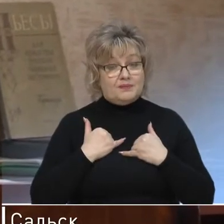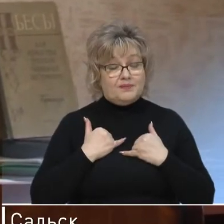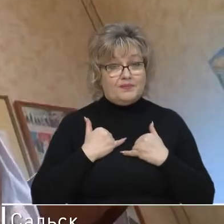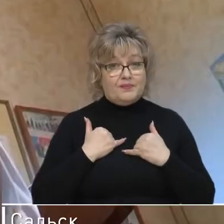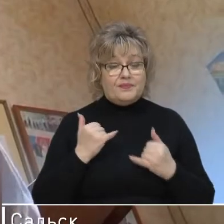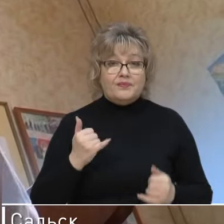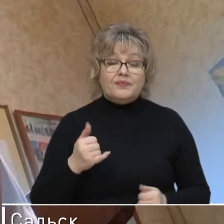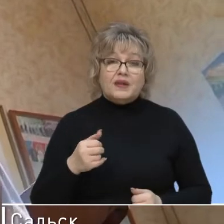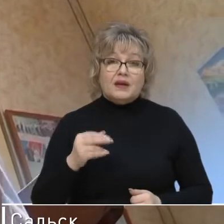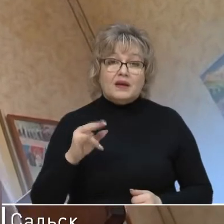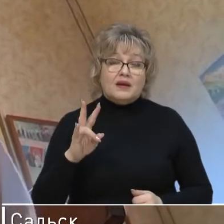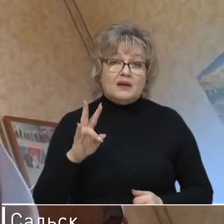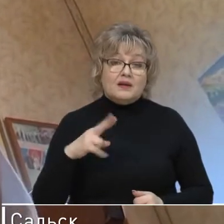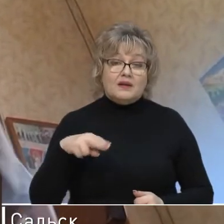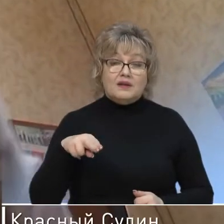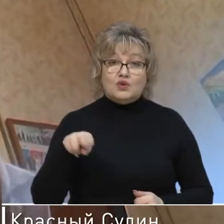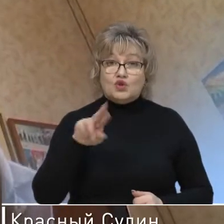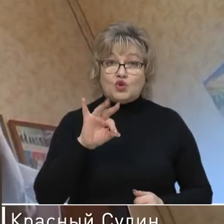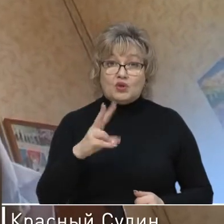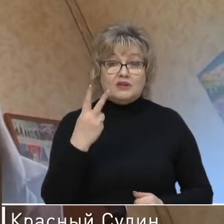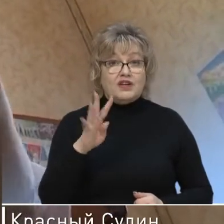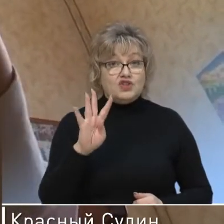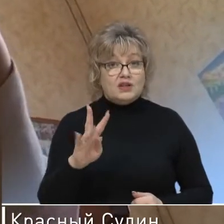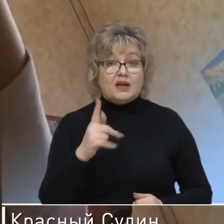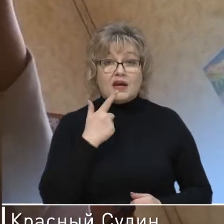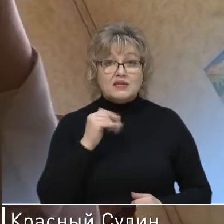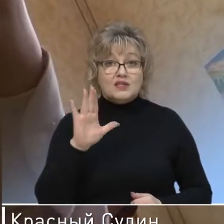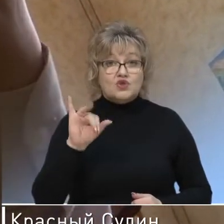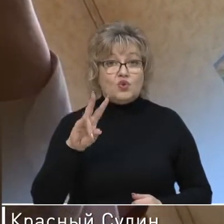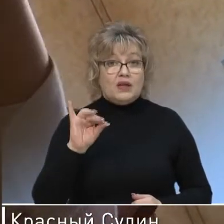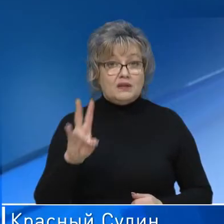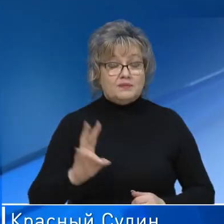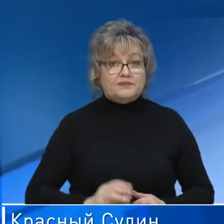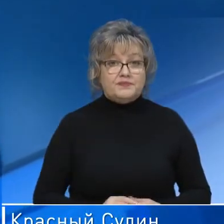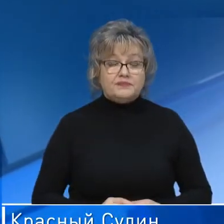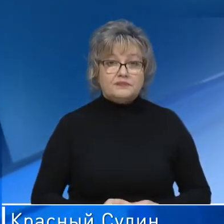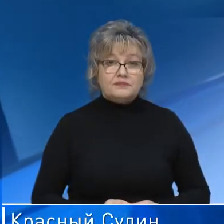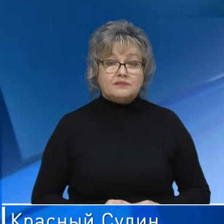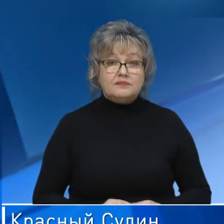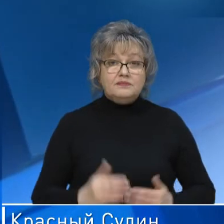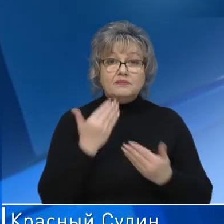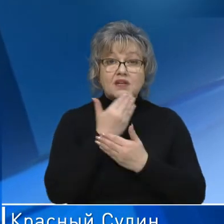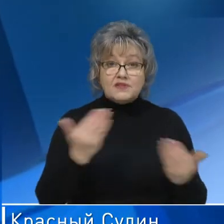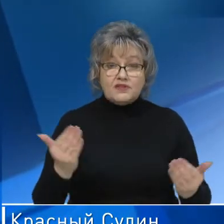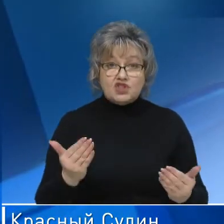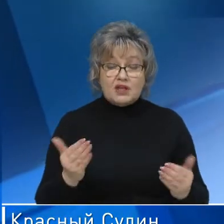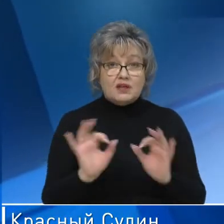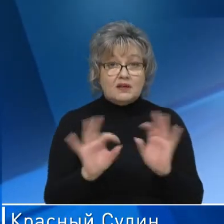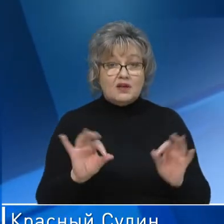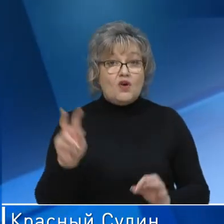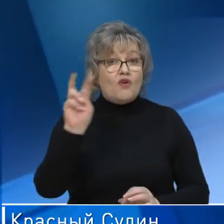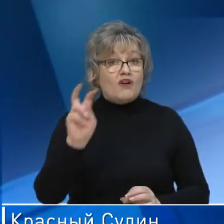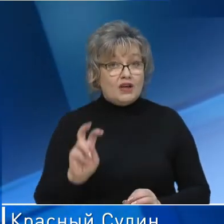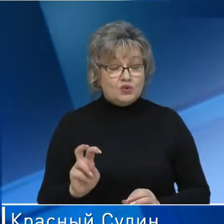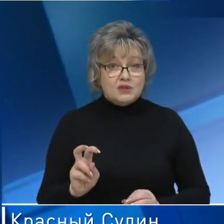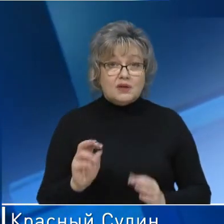Ребжанова, Елена Доронина, Николай Кубышкин, ДОН-24, Красный Сулин. И в завершении выпуска курс